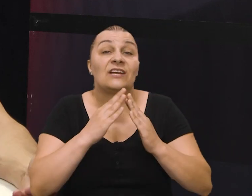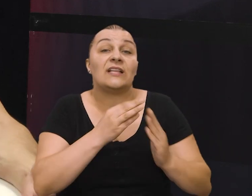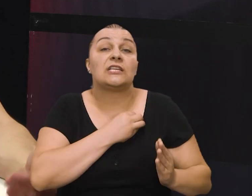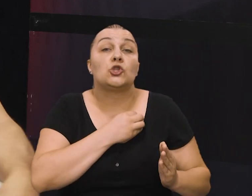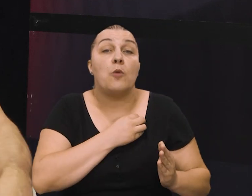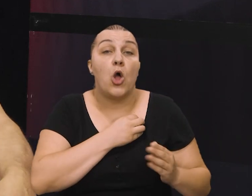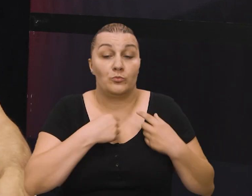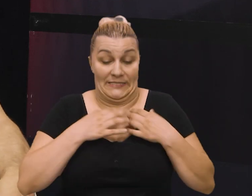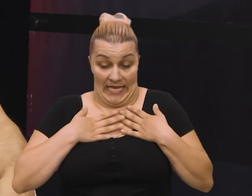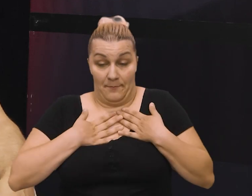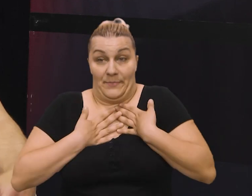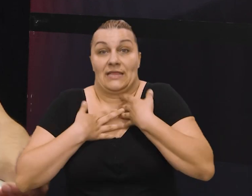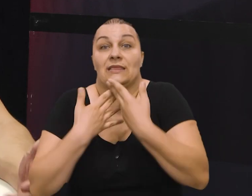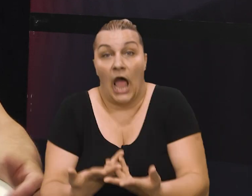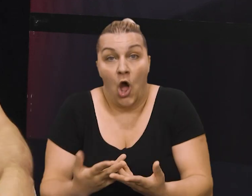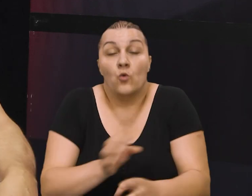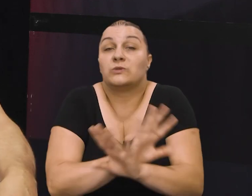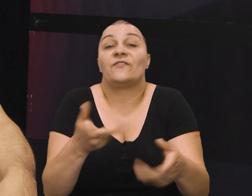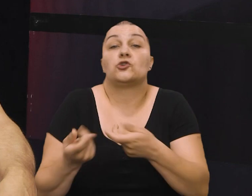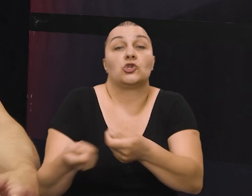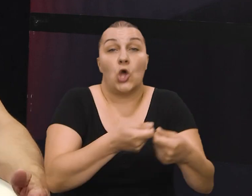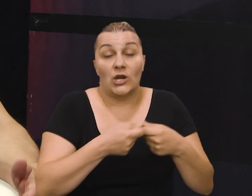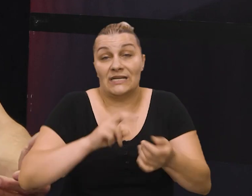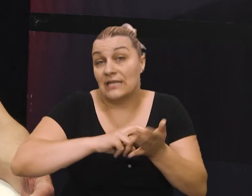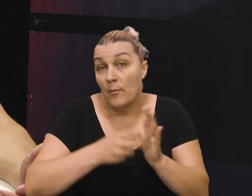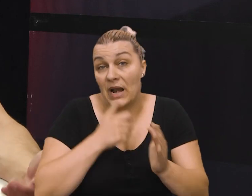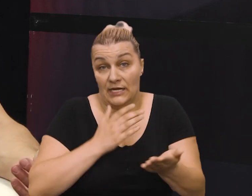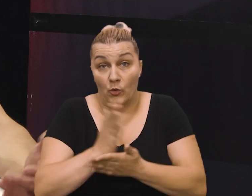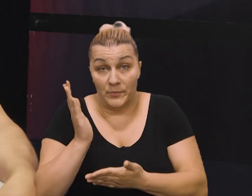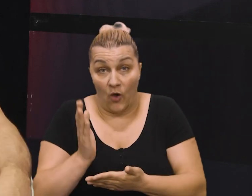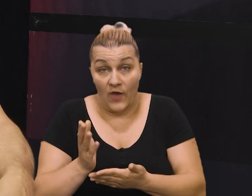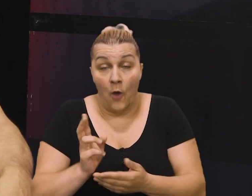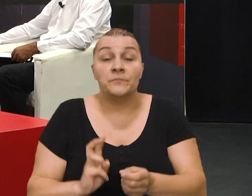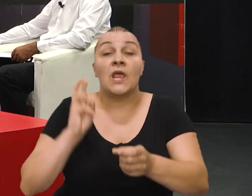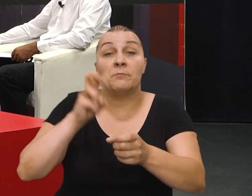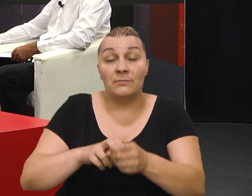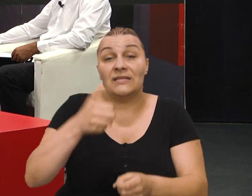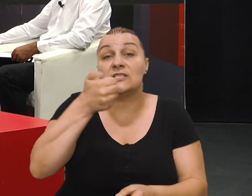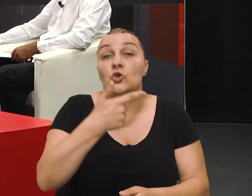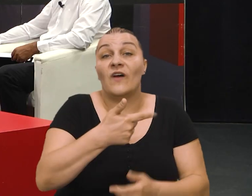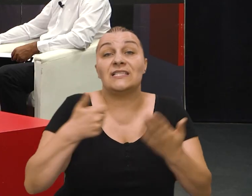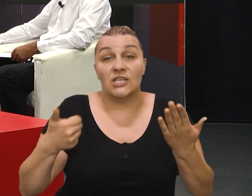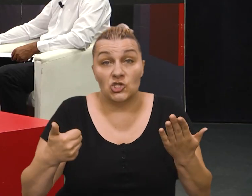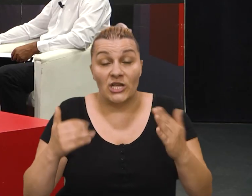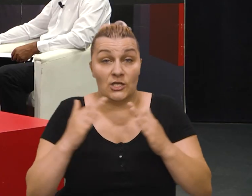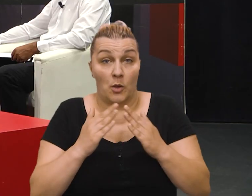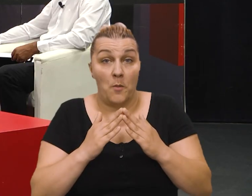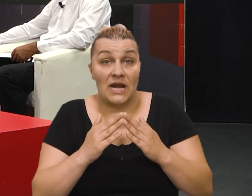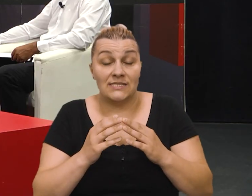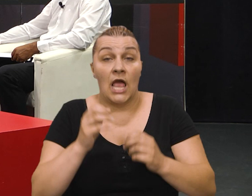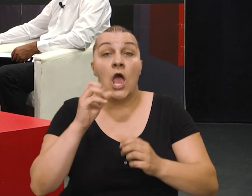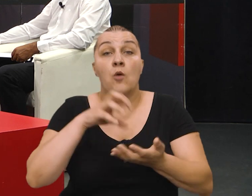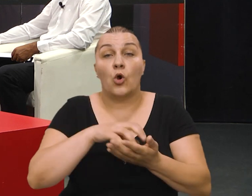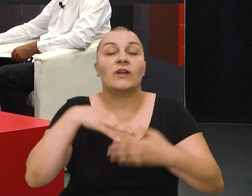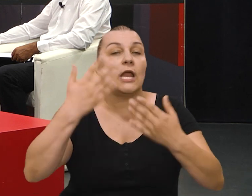hrvatski domoljub nije da sebe u sve ono što se organiziralo planiralo i što se provjelo znači pripadnici 126. domovinskoj